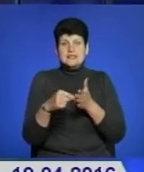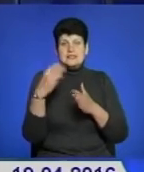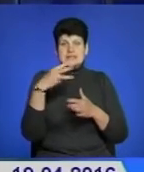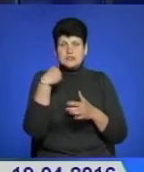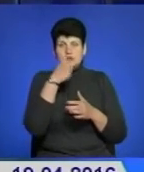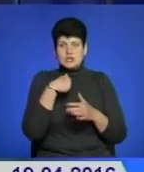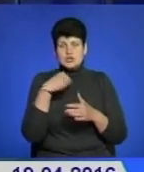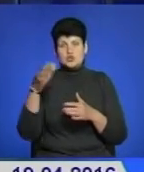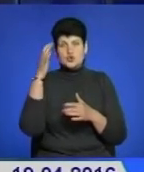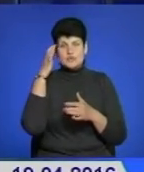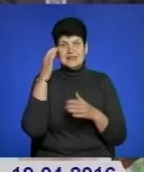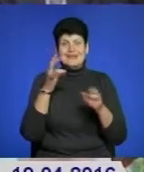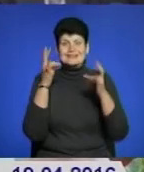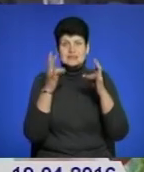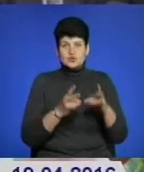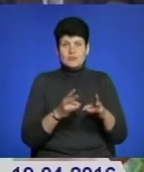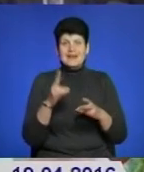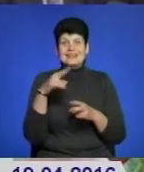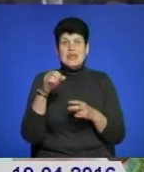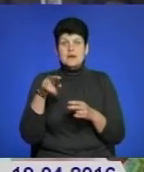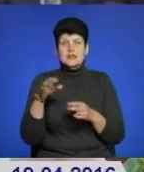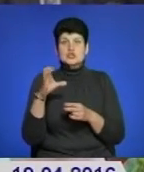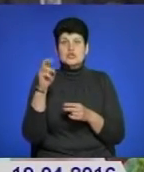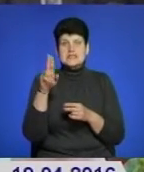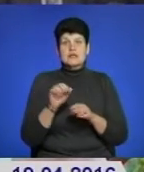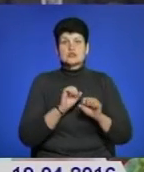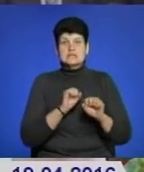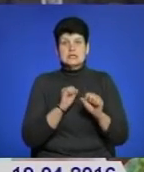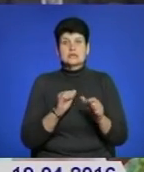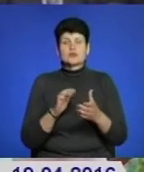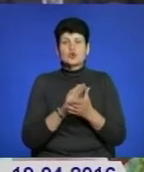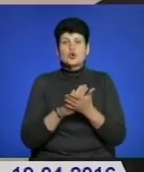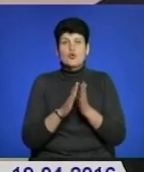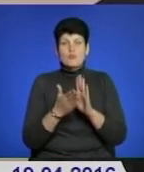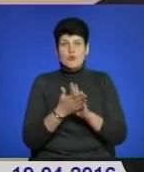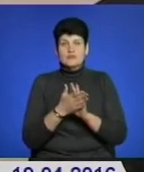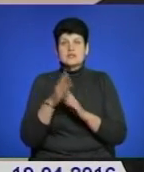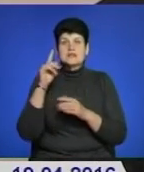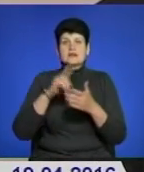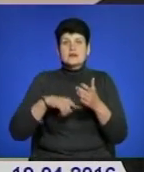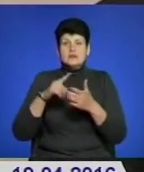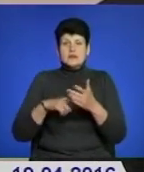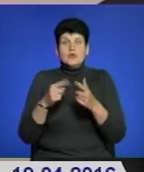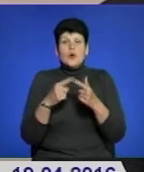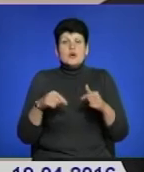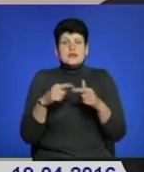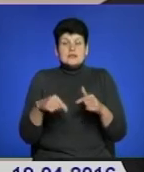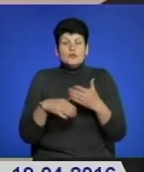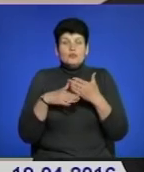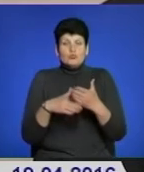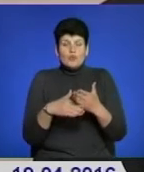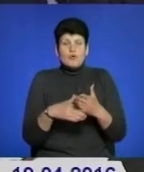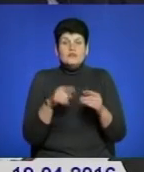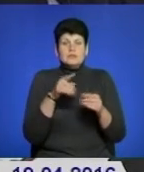Чорнобильської катастрофи. Департамент соціального захисту домовився з релігійними організаціями про співпрацю щодо допомоги родинам, які постраждали